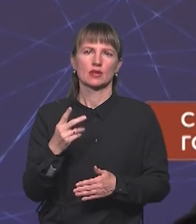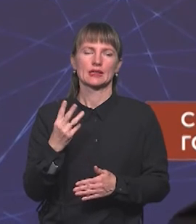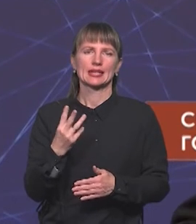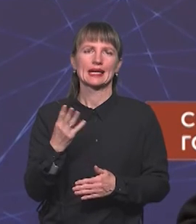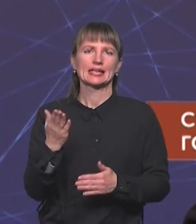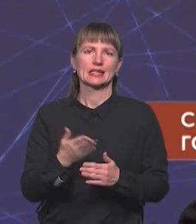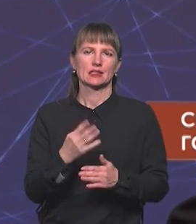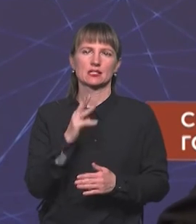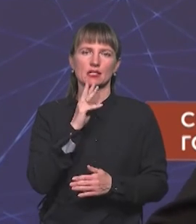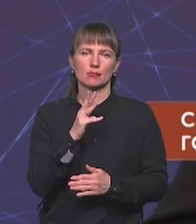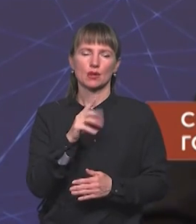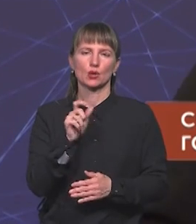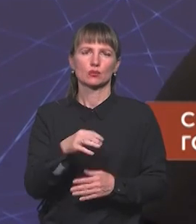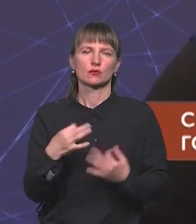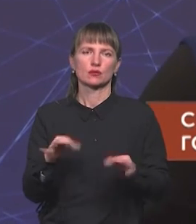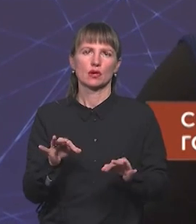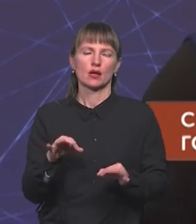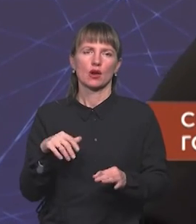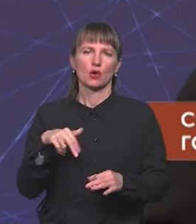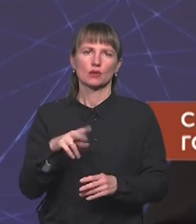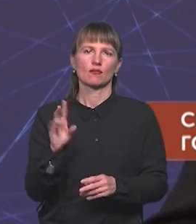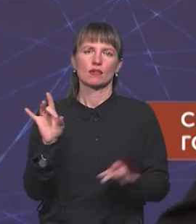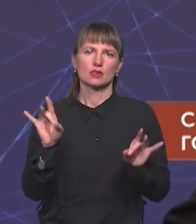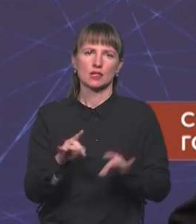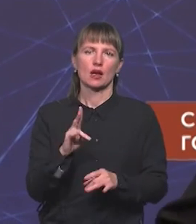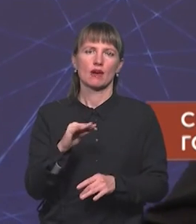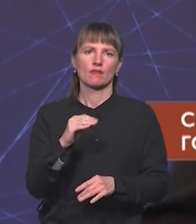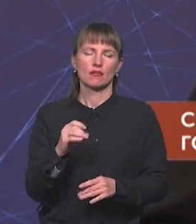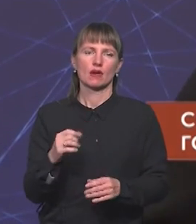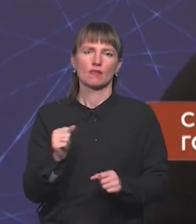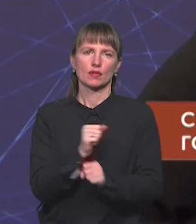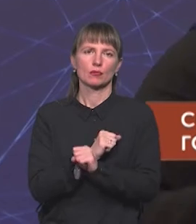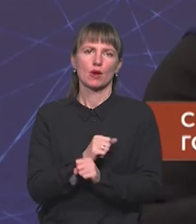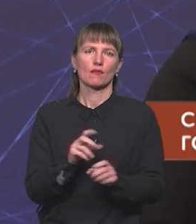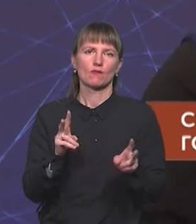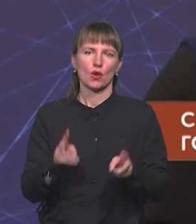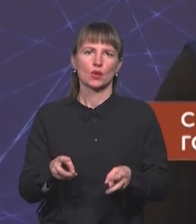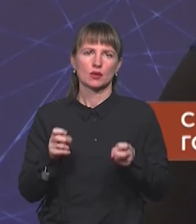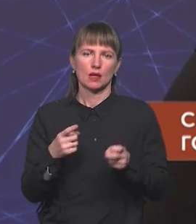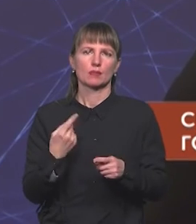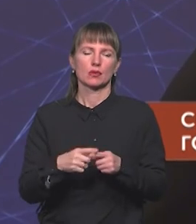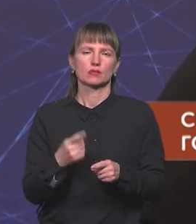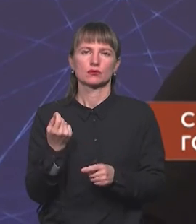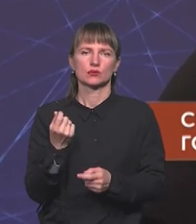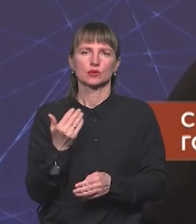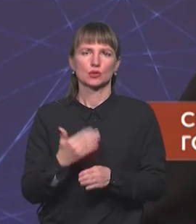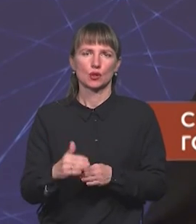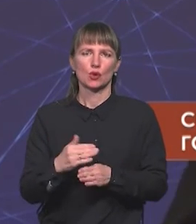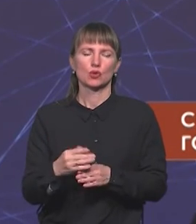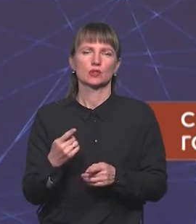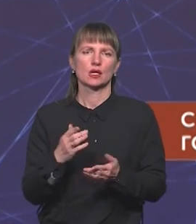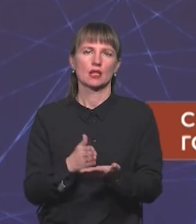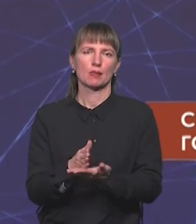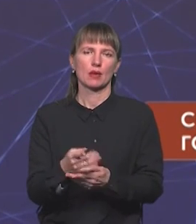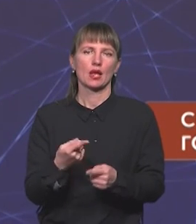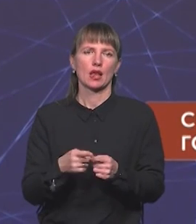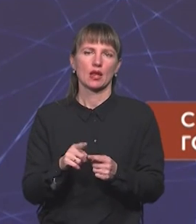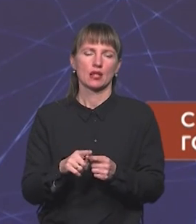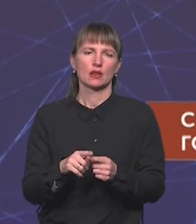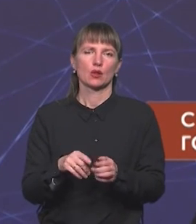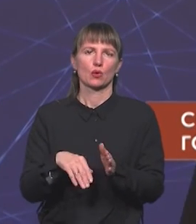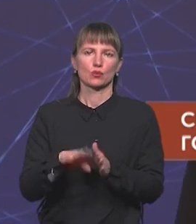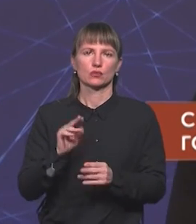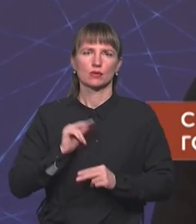людям дозволили ходити в ресторани, кафе, відпочивати в готелях, відповідно, вже трошки заворушилася ця сфера, і в цьому році